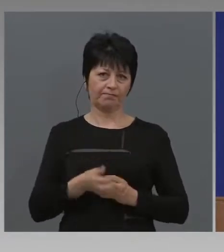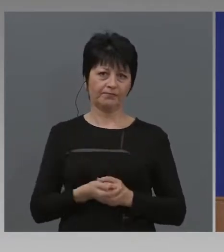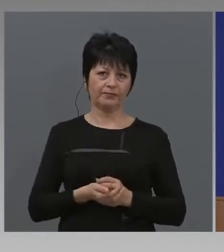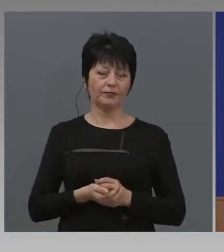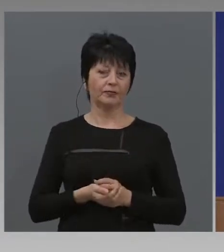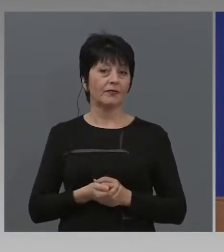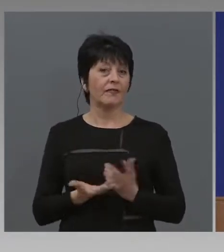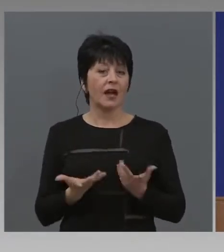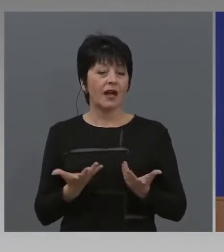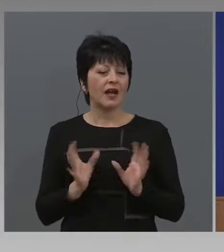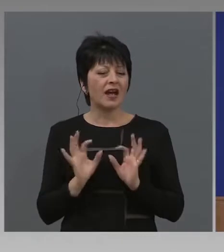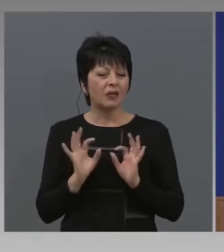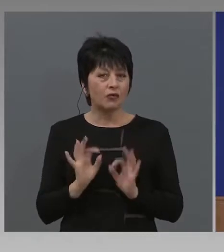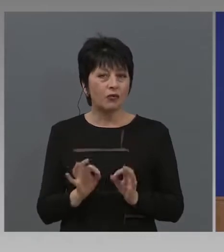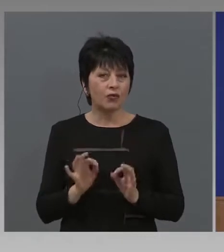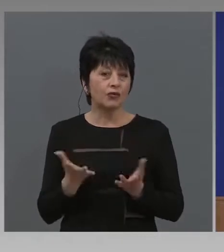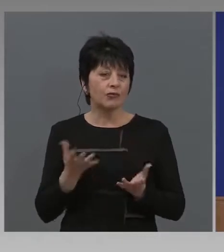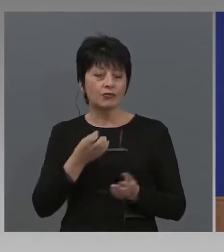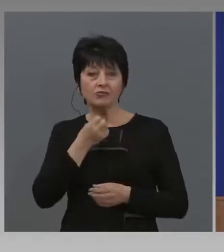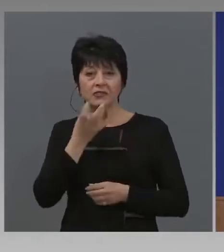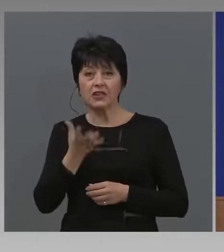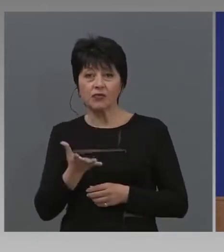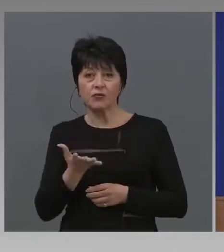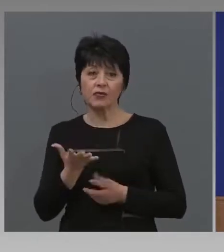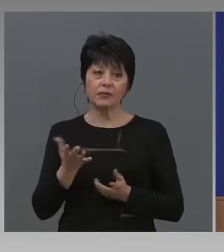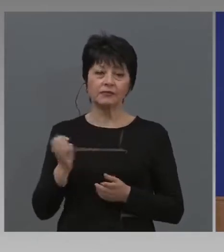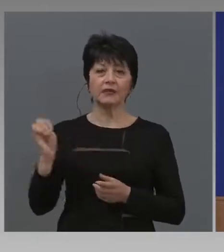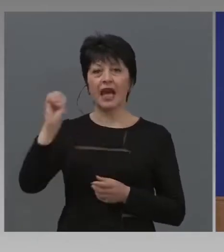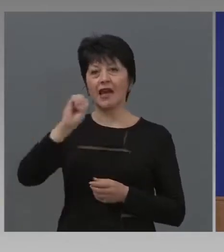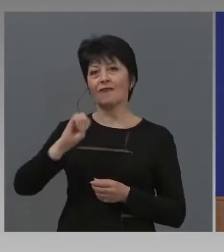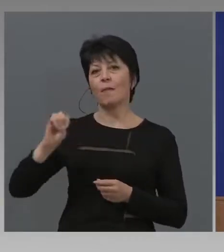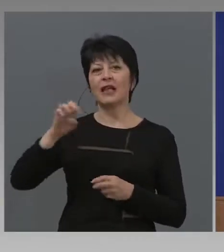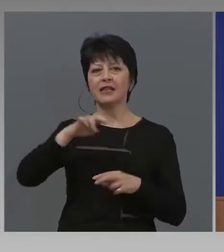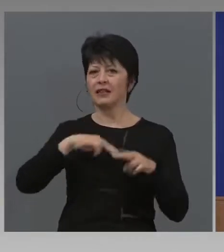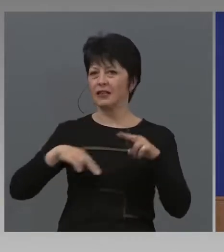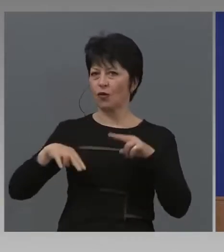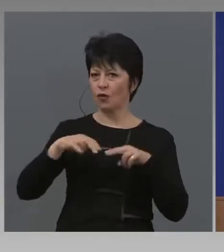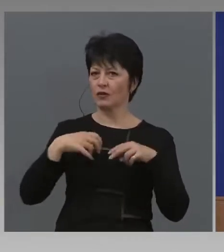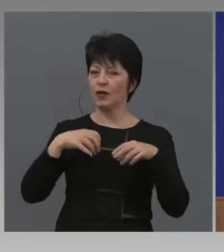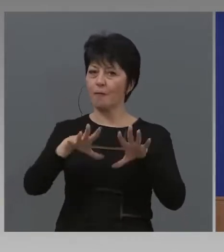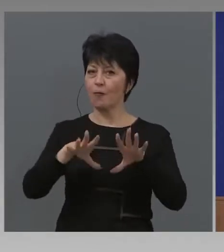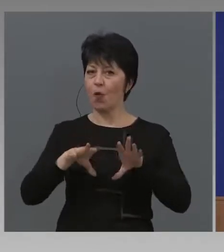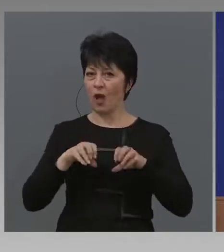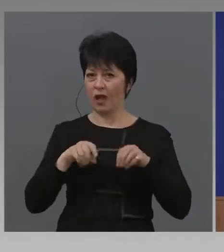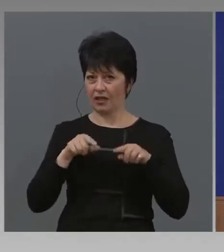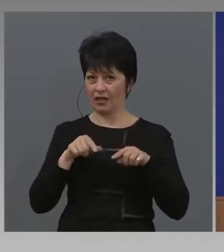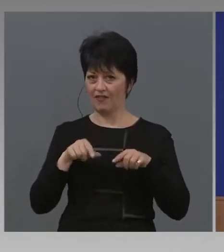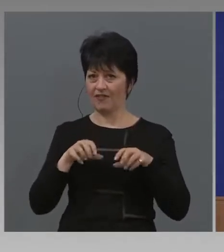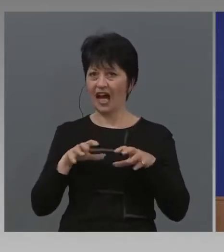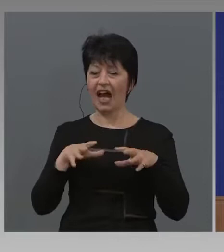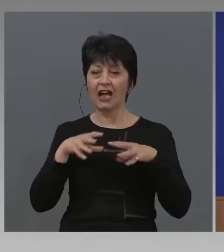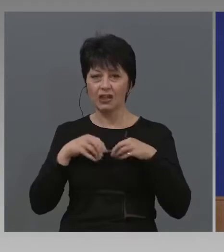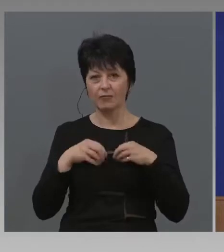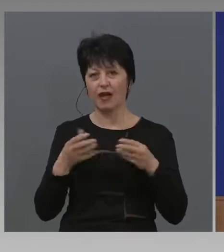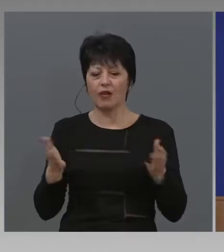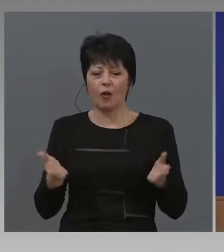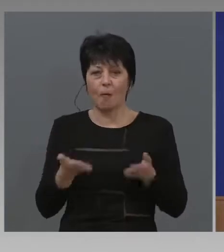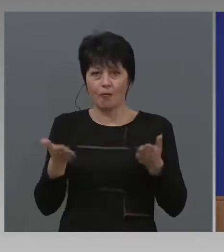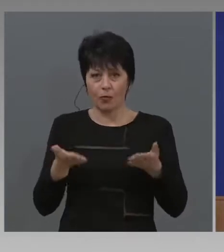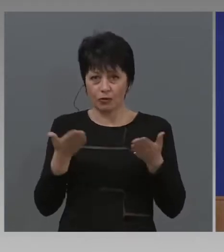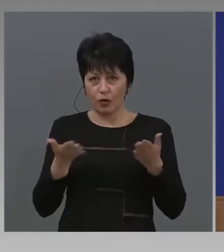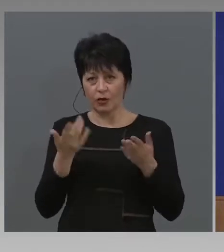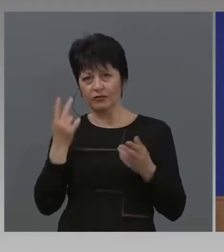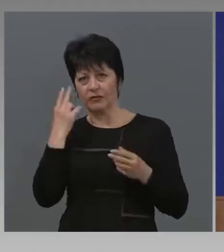Как точно ще стане Европейската комисия по енгажимент да го подготви, да го